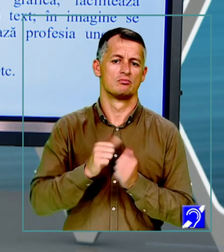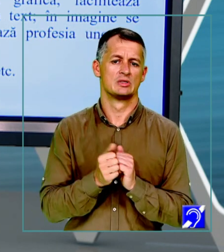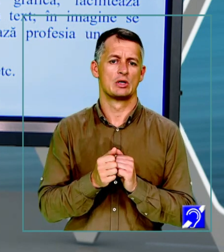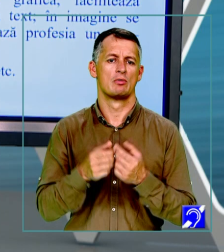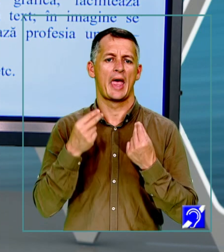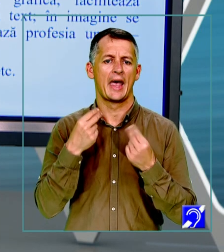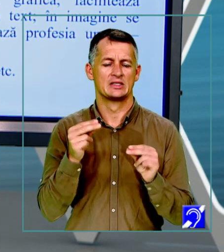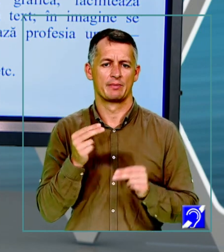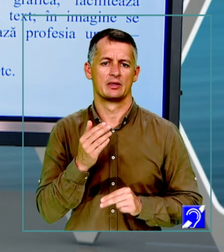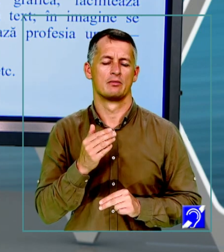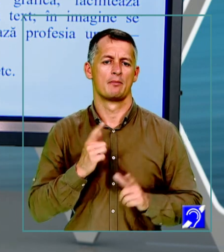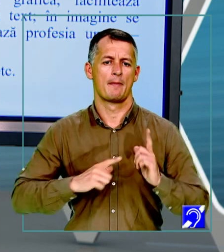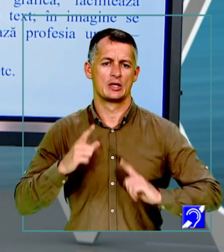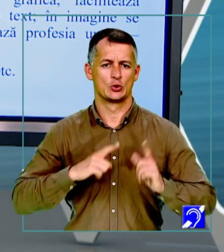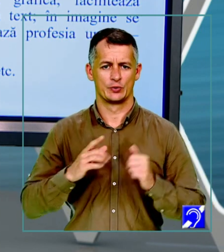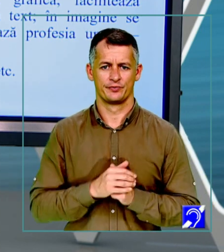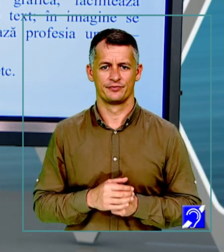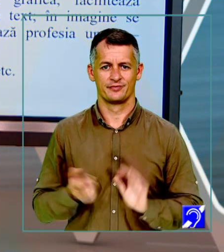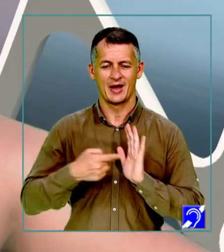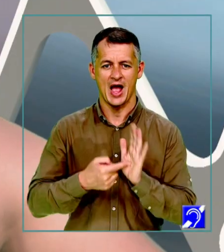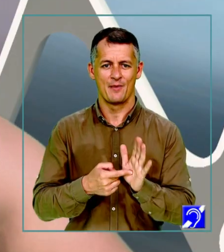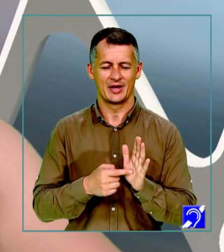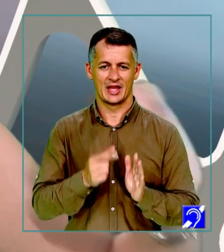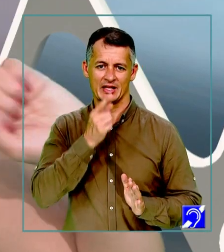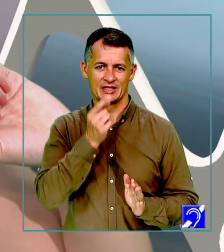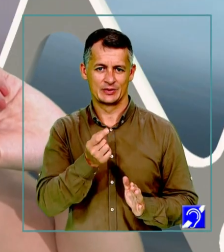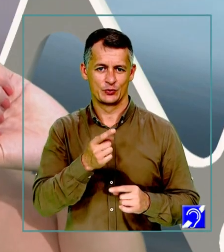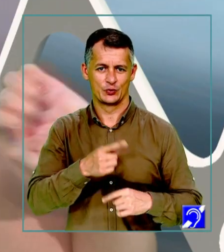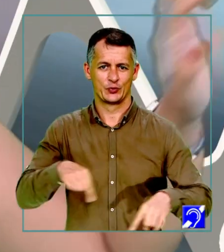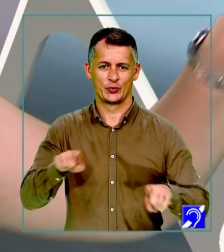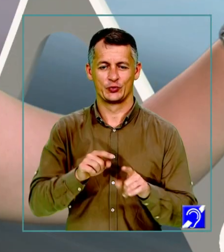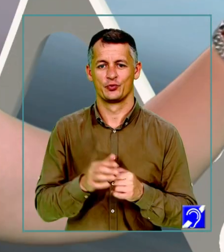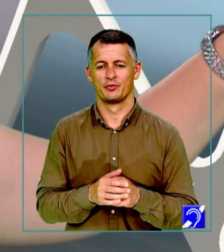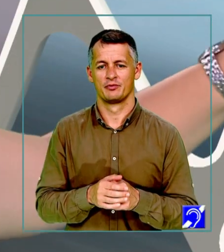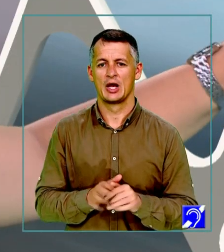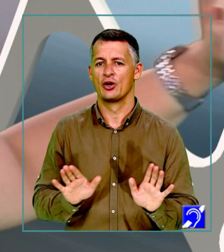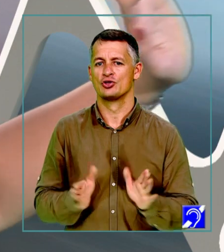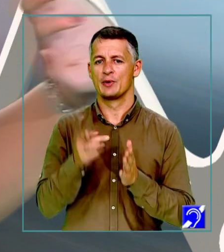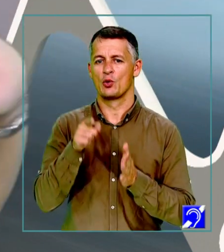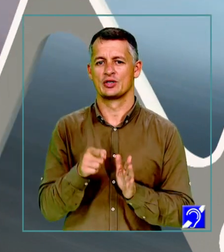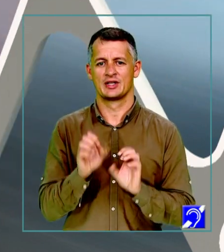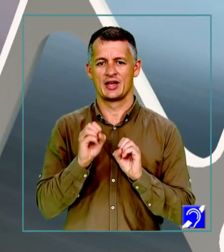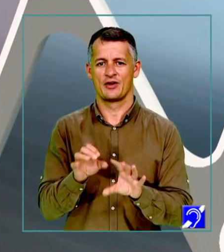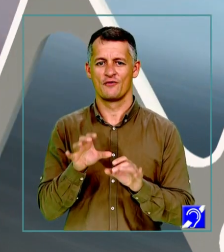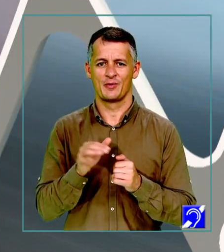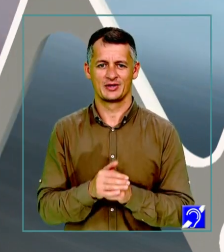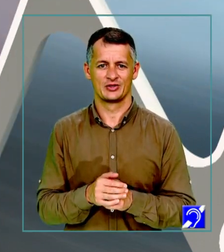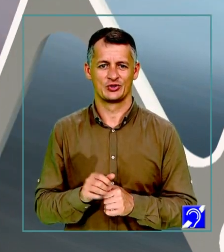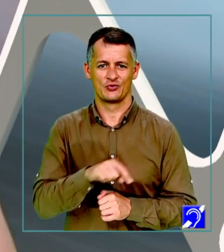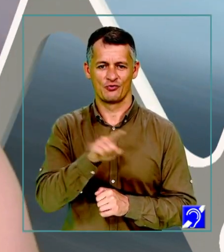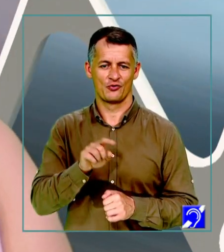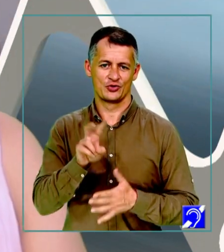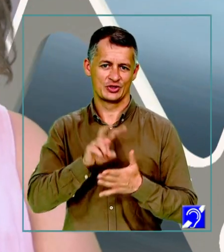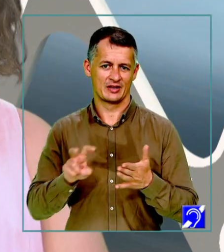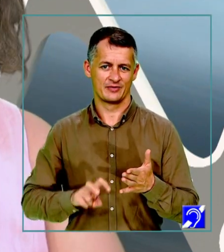pasiuni. Am formulat răspunsul meu plecând de la toate aceste indicații și am să vă citesc